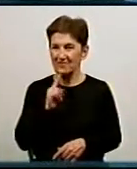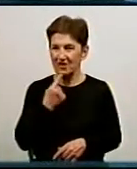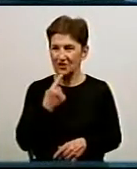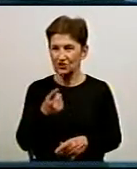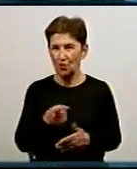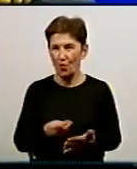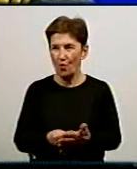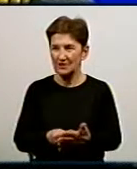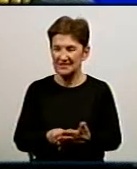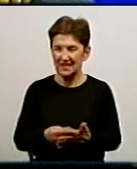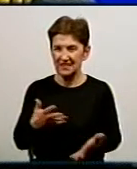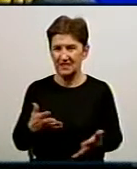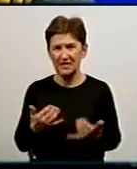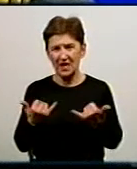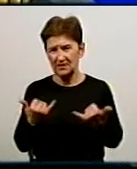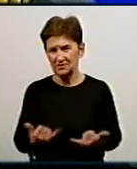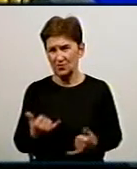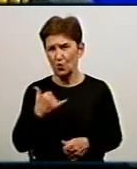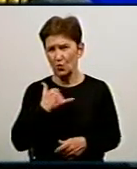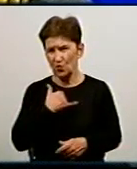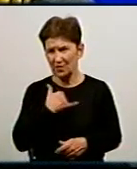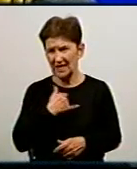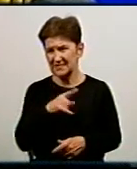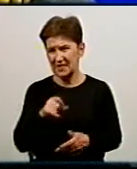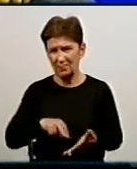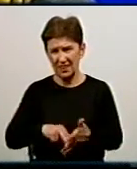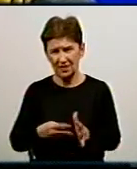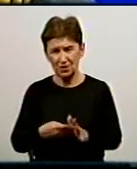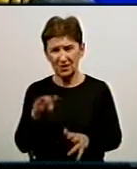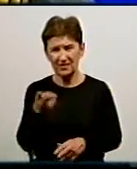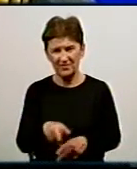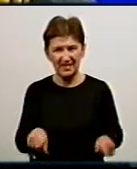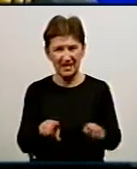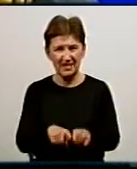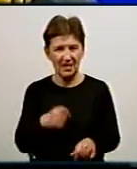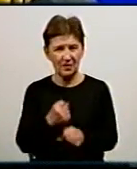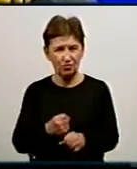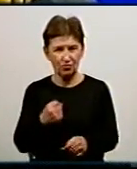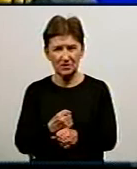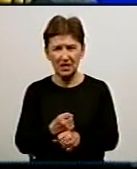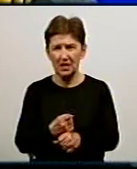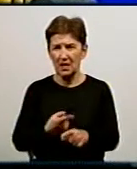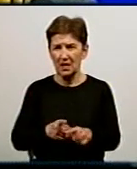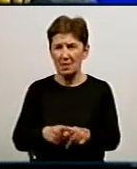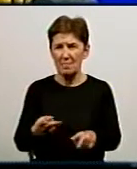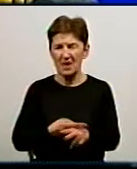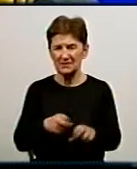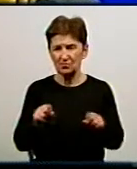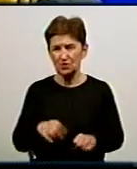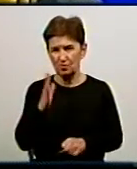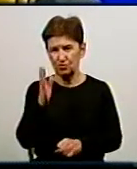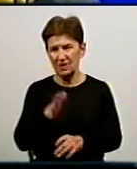скільки там біорогідність. На даному водоводі зараз у нас заплановлені дві таких роботи, яких при будь-якій можливості ми будемо